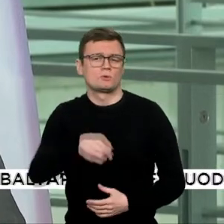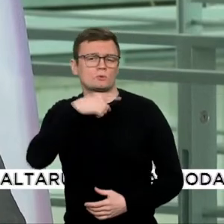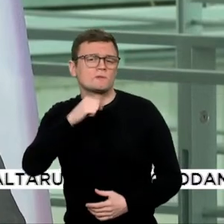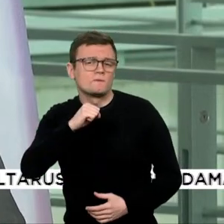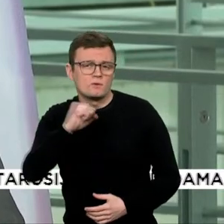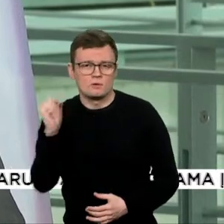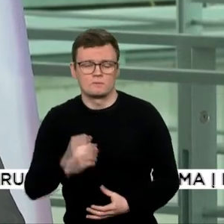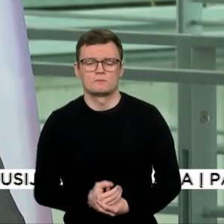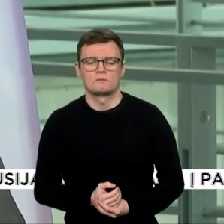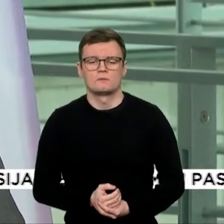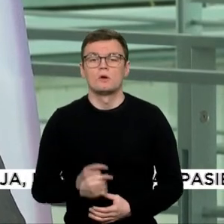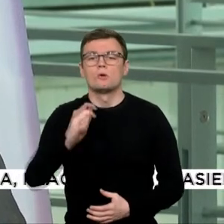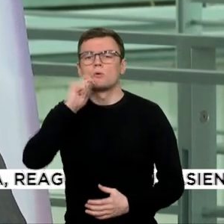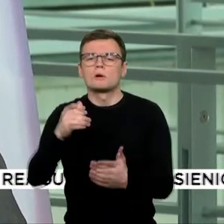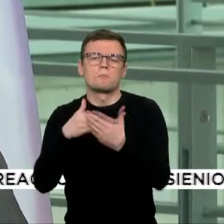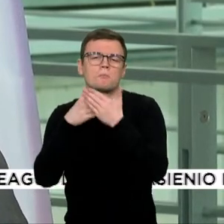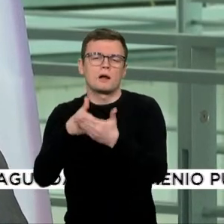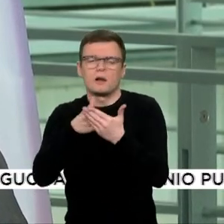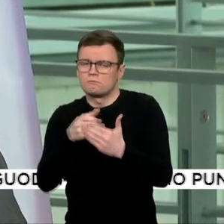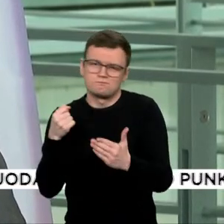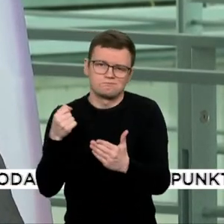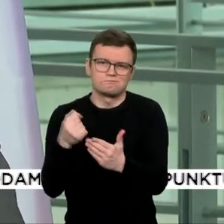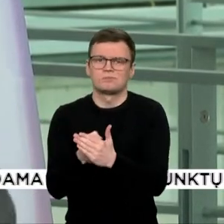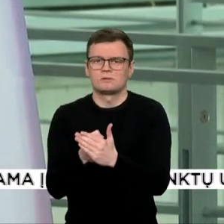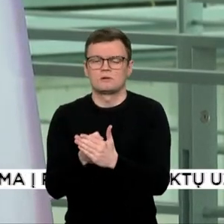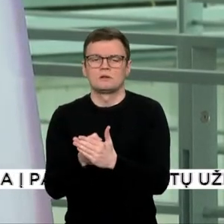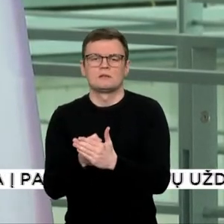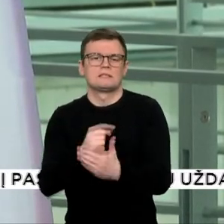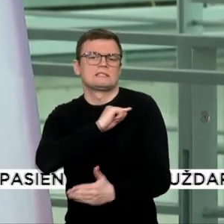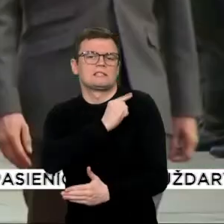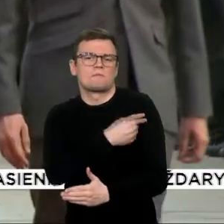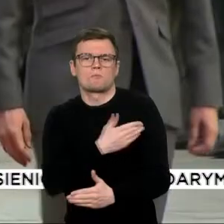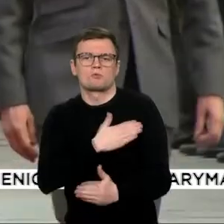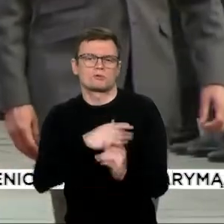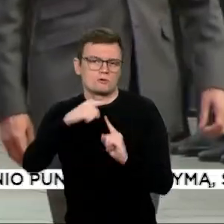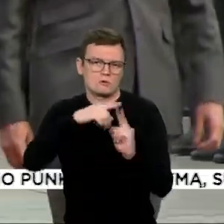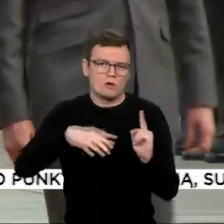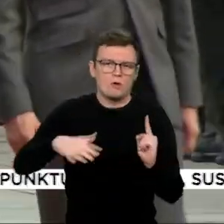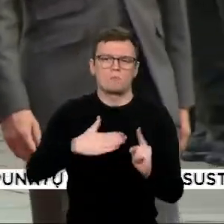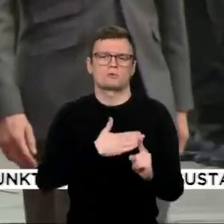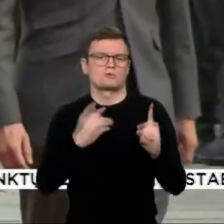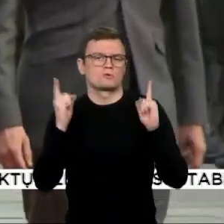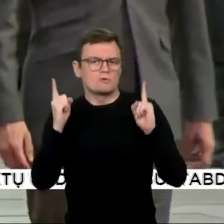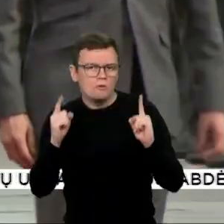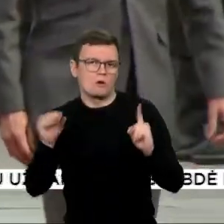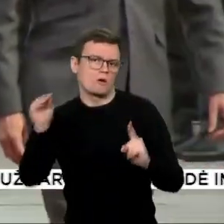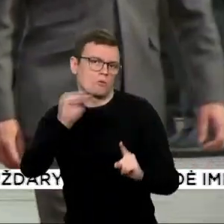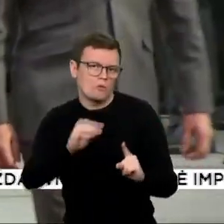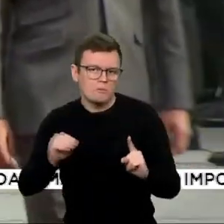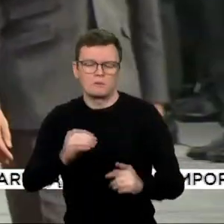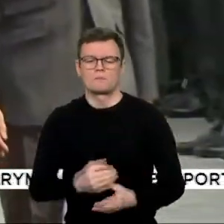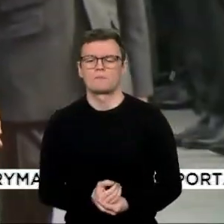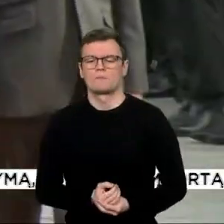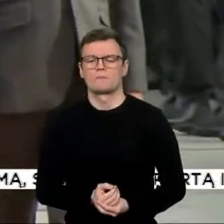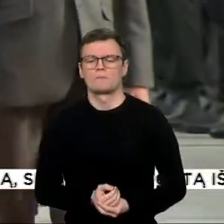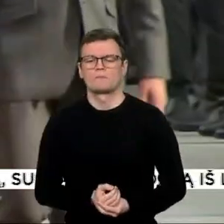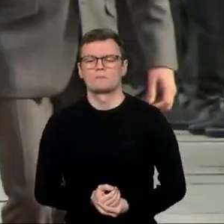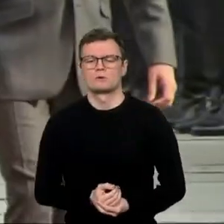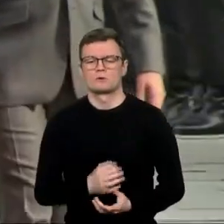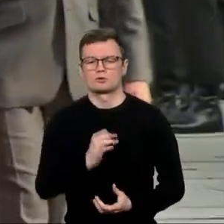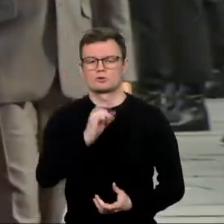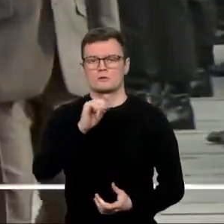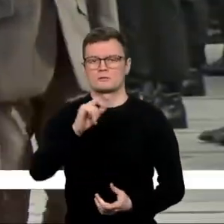yra stiprybė mums, mūsų tautoms, mūsų saugumui ir mūsų Europai. Kai šolcas pabrėžia kaip svarbu